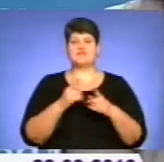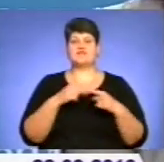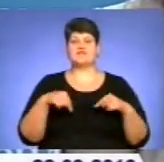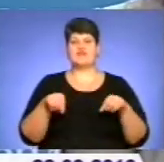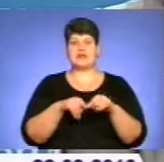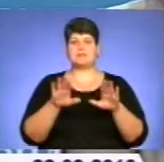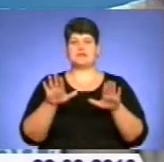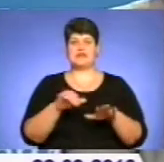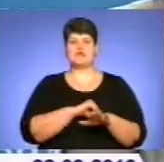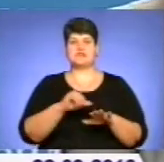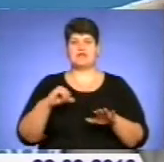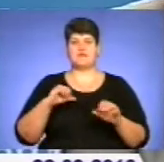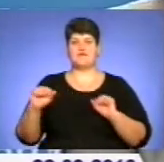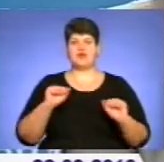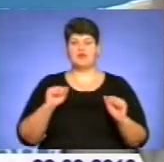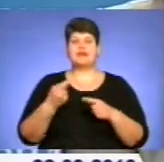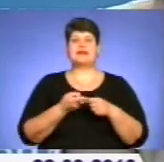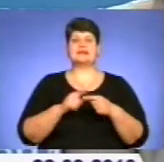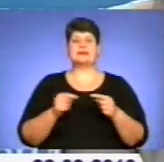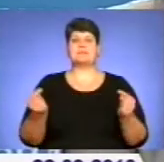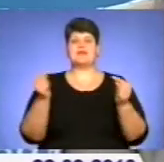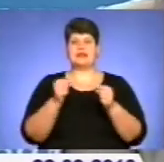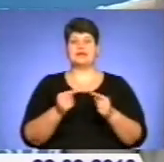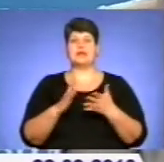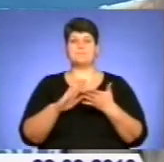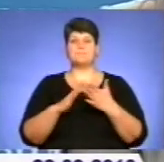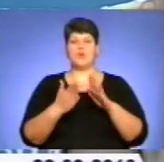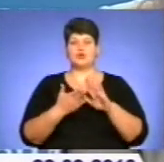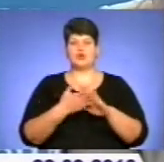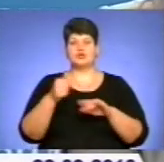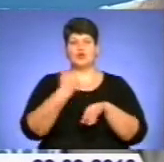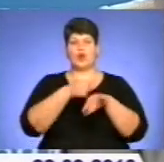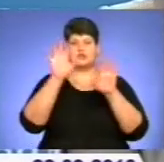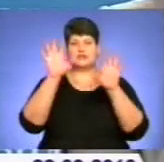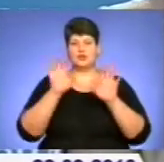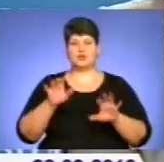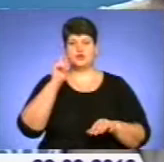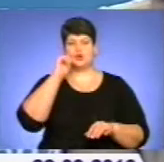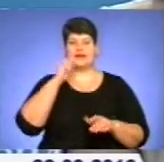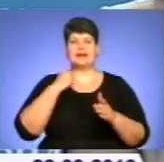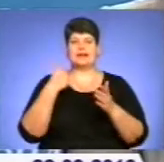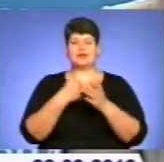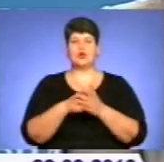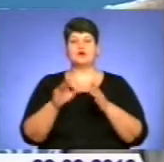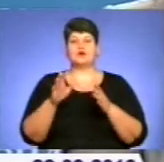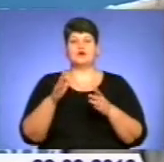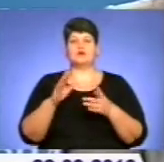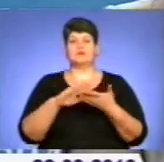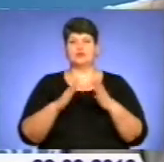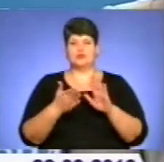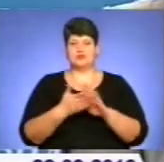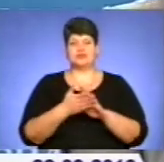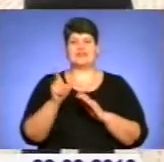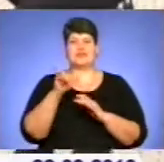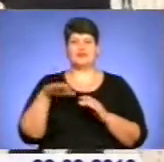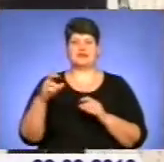місцевого самоврядування, це приведення положень Конституції України до засад Європейської харті місцевого